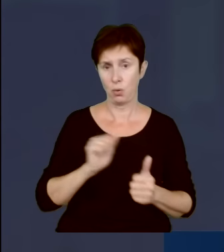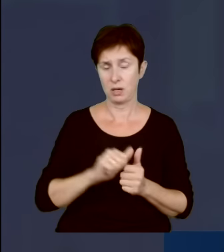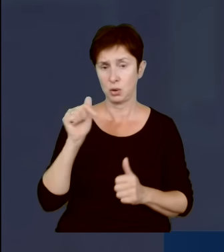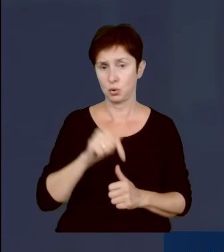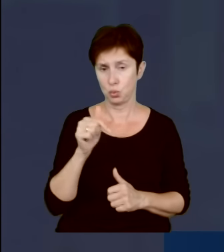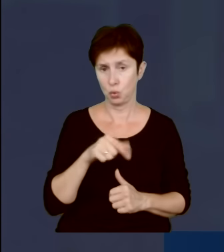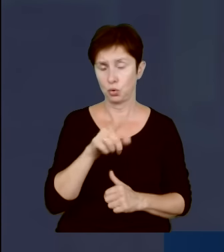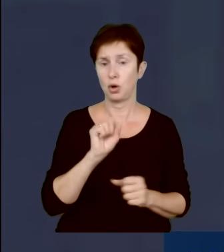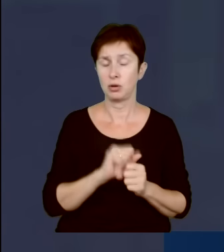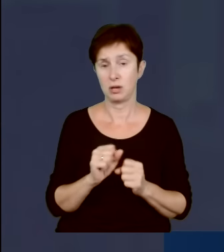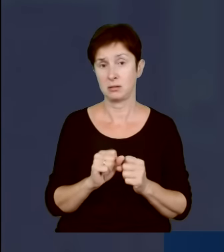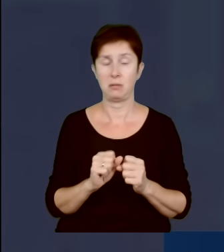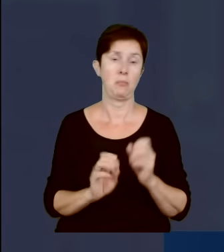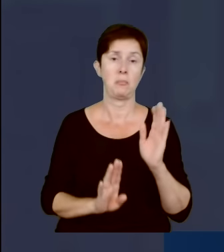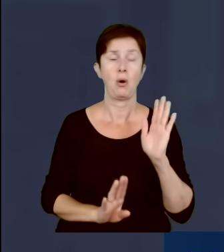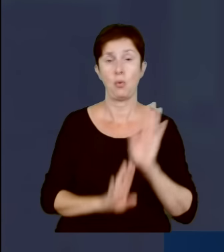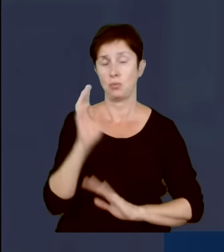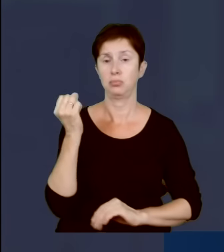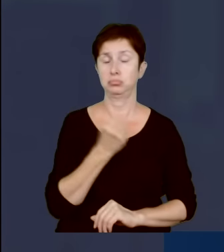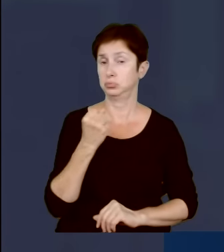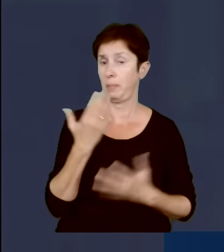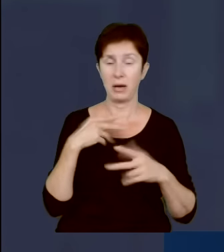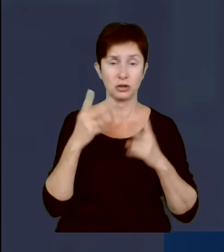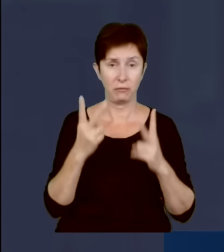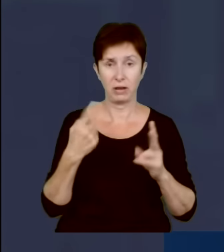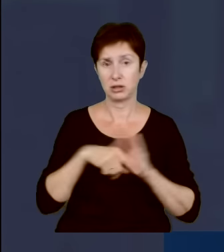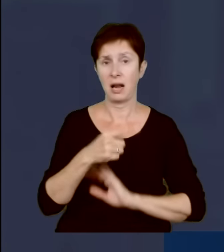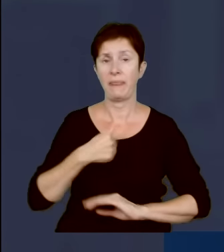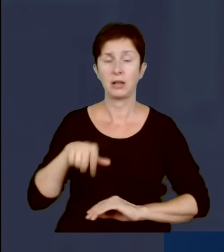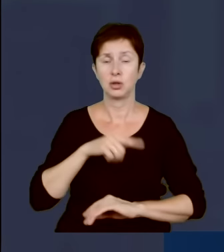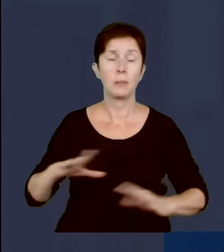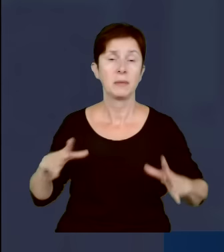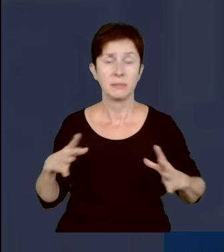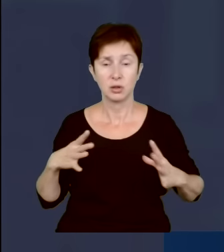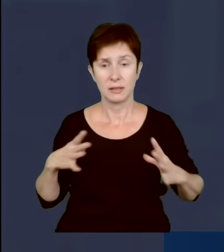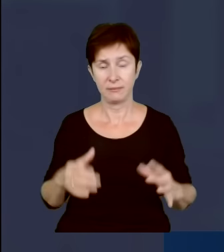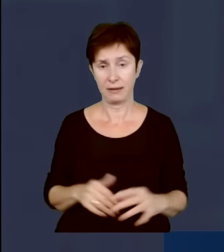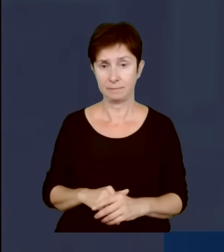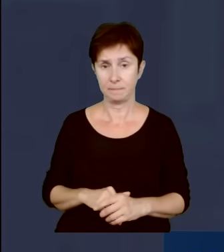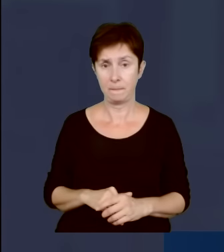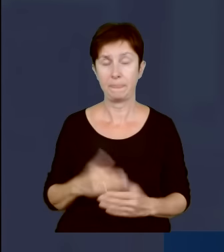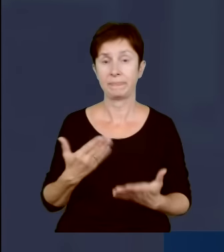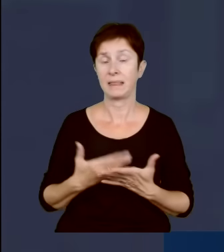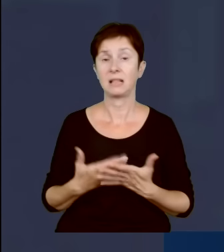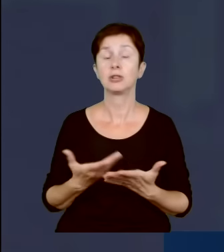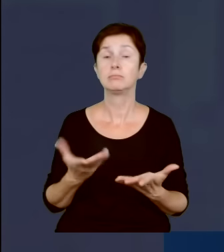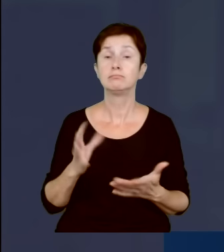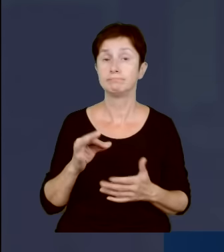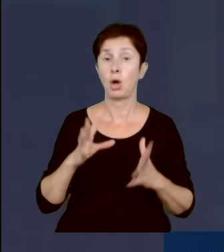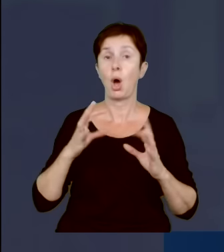osiągnięcie bardzo ważne dla naszego bezpieczeństwa, gdyż obecność wojsk